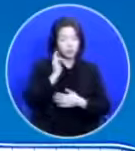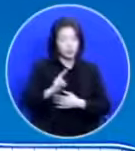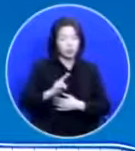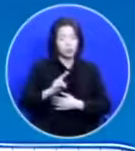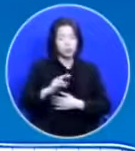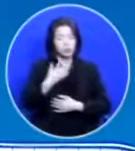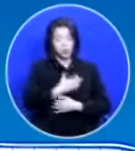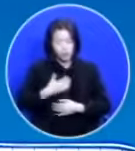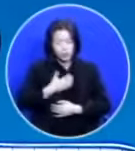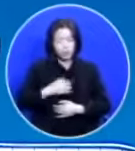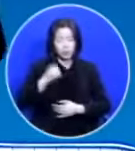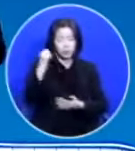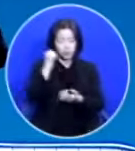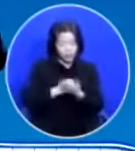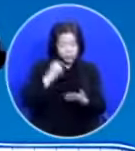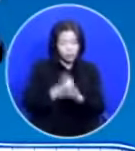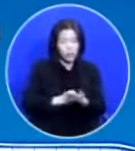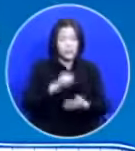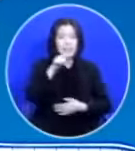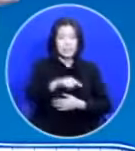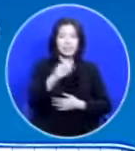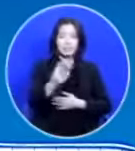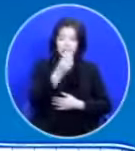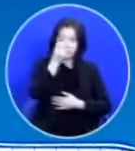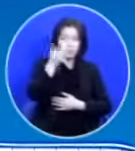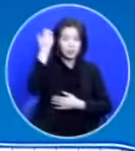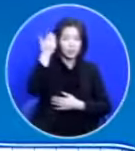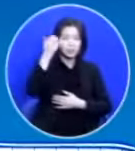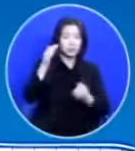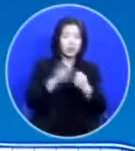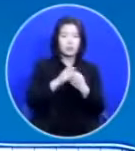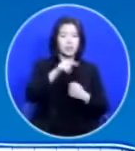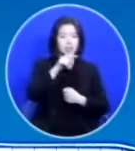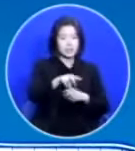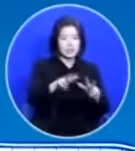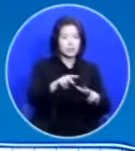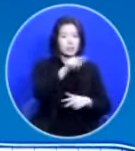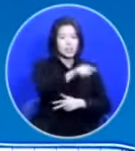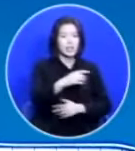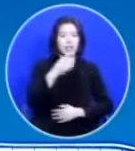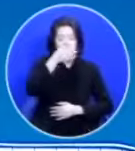애통해 하시는 그 성령님 때문에 너가 지금 이렇게 힘들어하는 거잖아